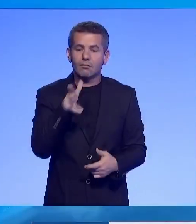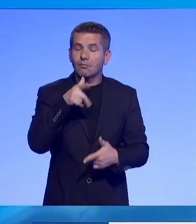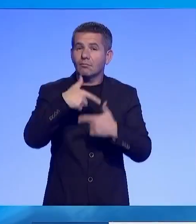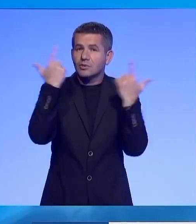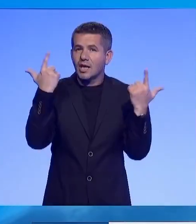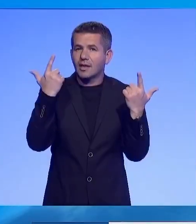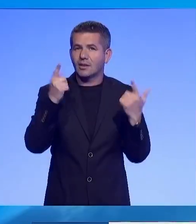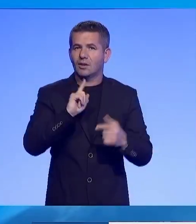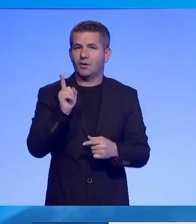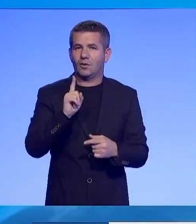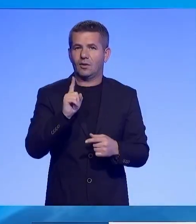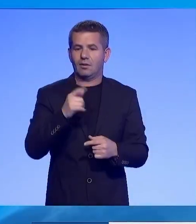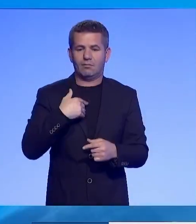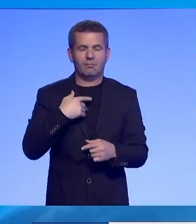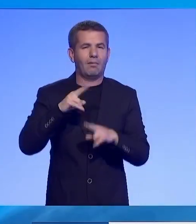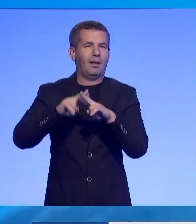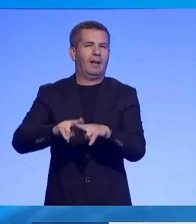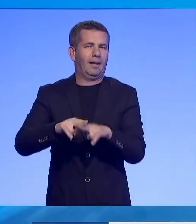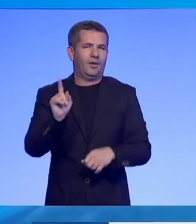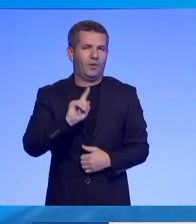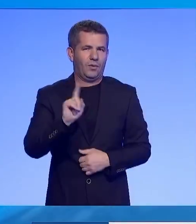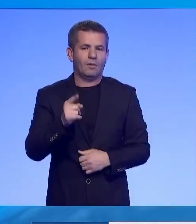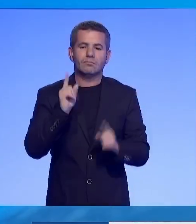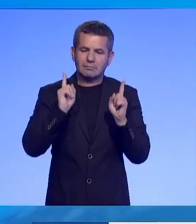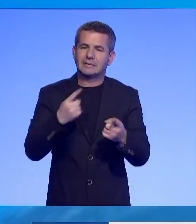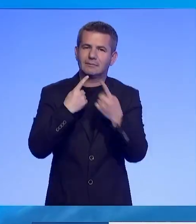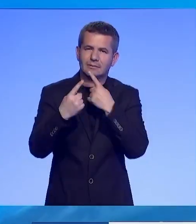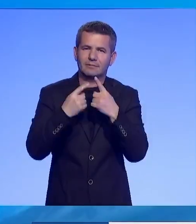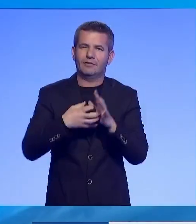nuk do t'i inë joron të qështjet e diskutueshme.